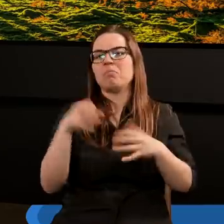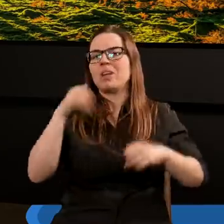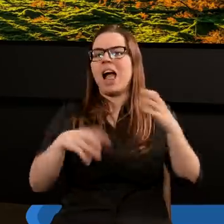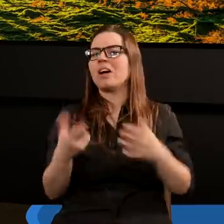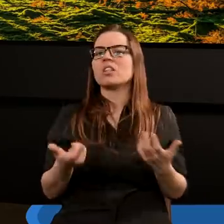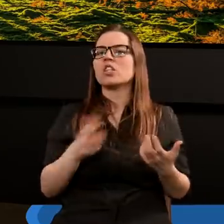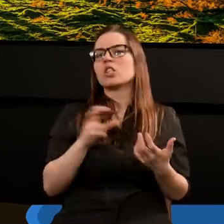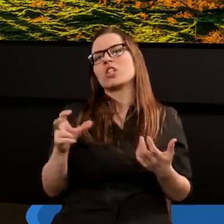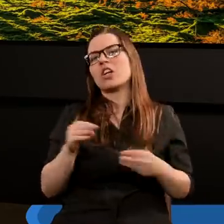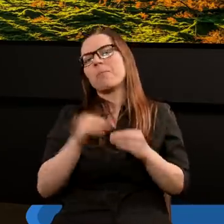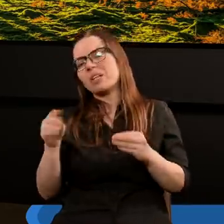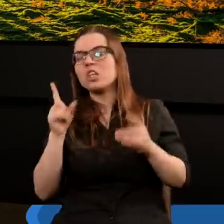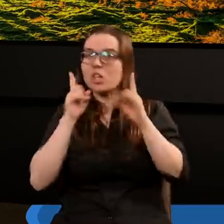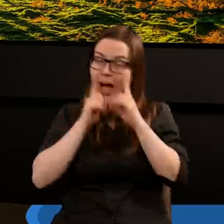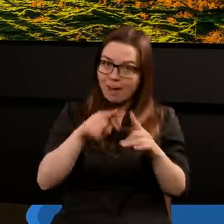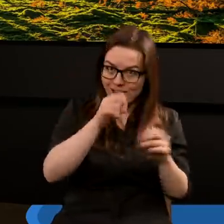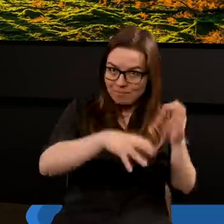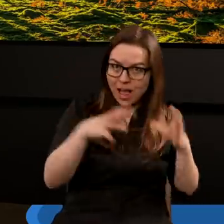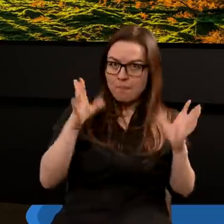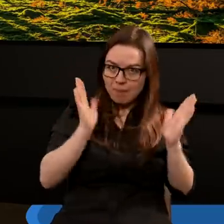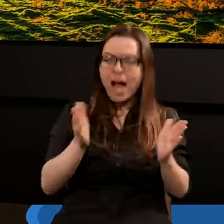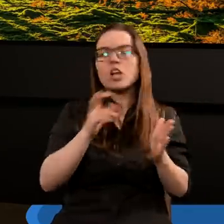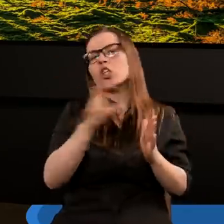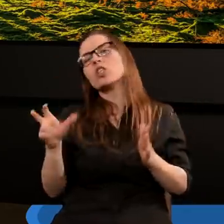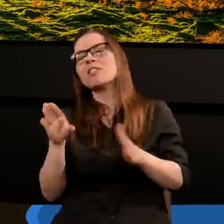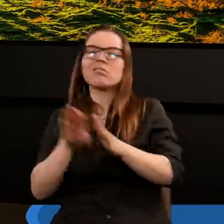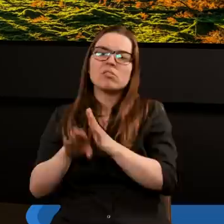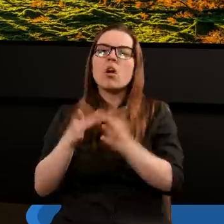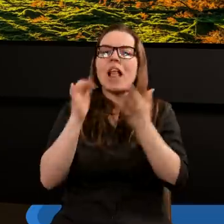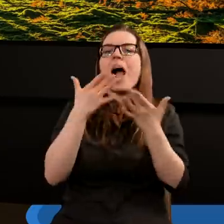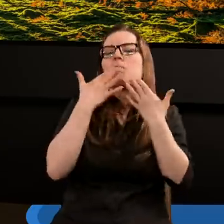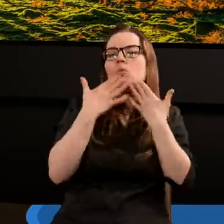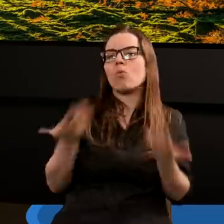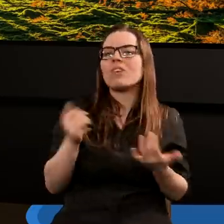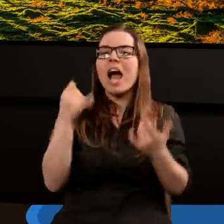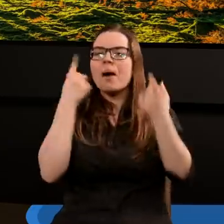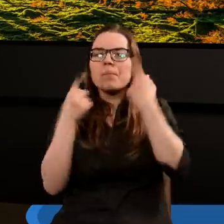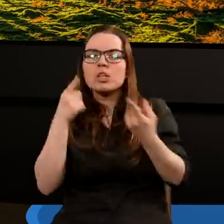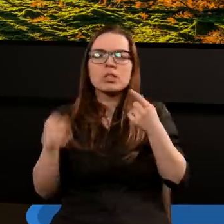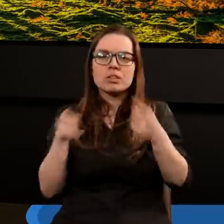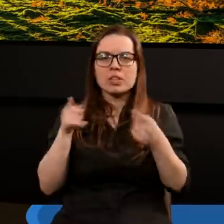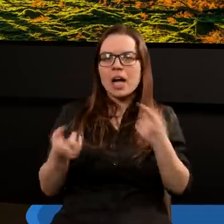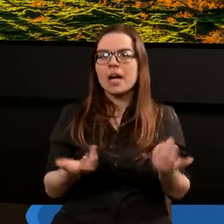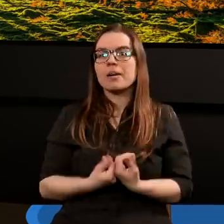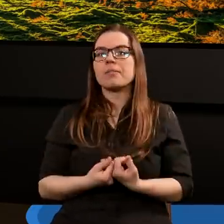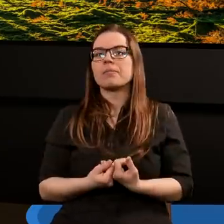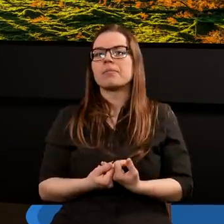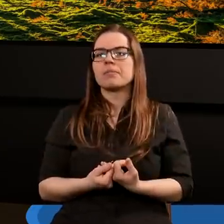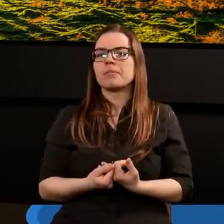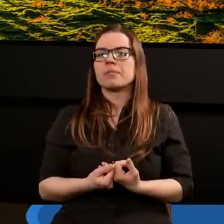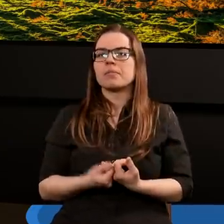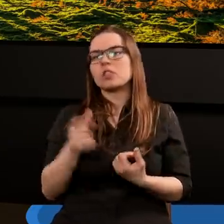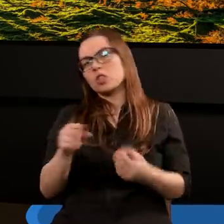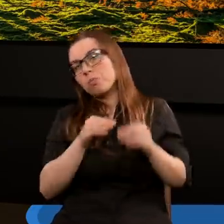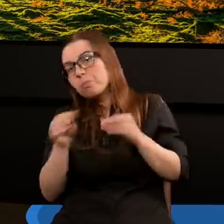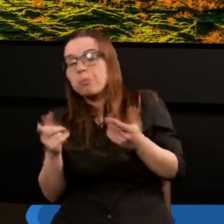czy przenośne? Czy to tak faktycznie będzie, że gdzieś tam to słońce będzie paliło te wrzody i tak dalej? Czy to jednak może jest jakaś